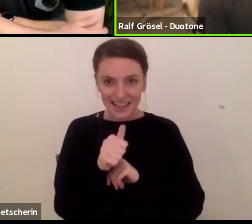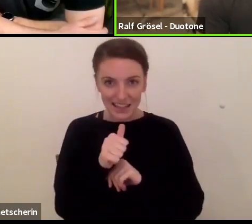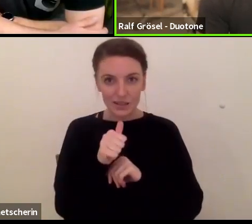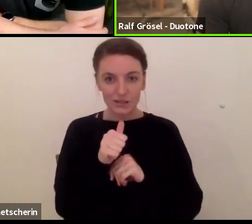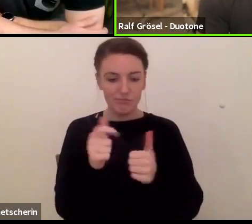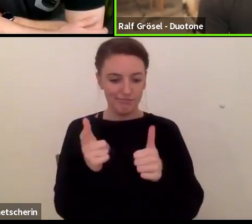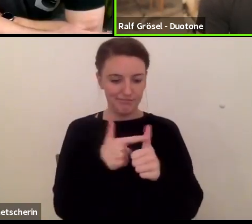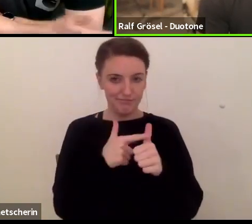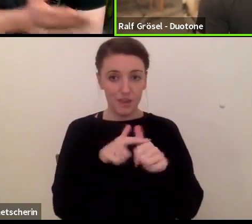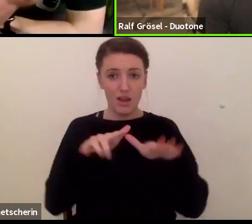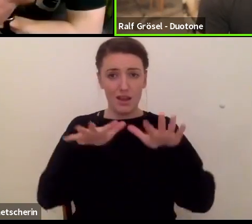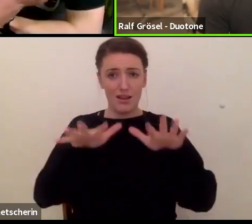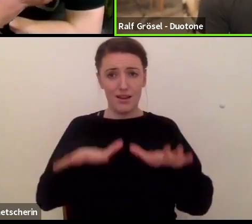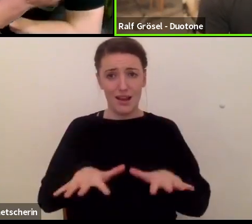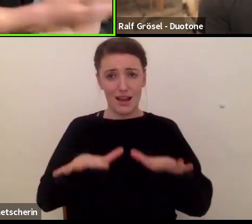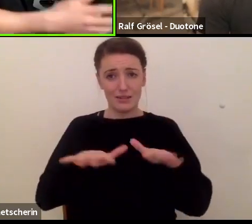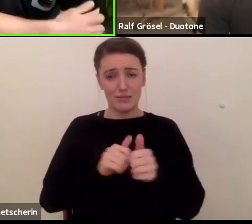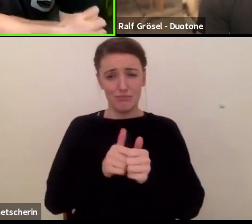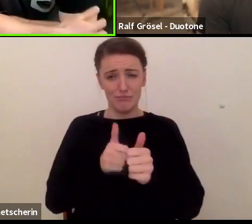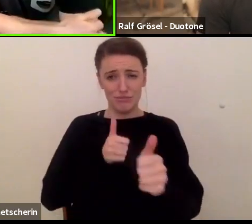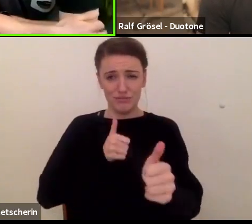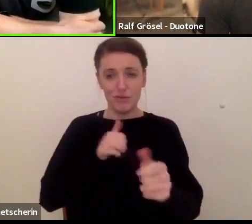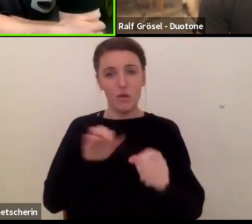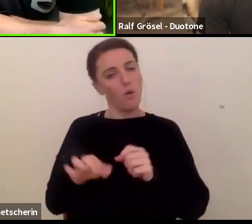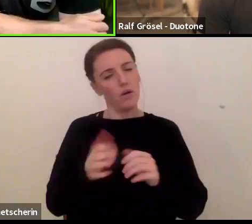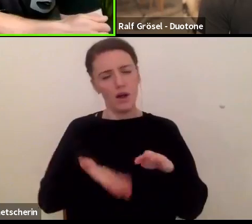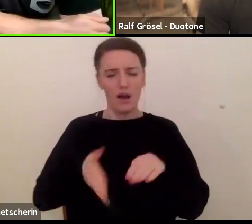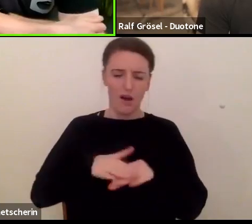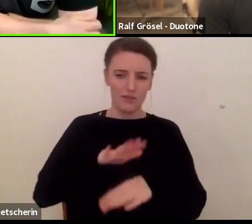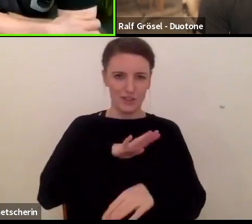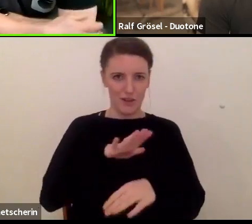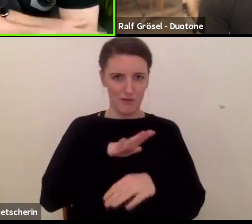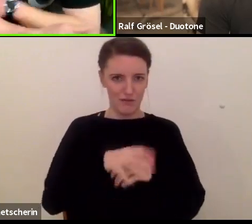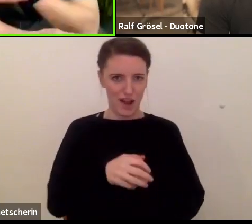wahnsinnig stark in Gefahr. Du bist Rennauto-Fahrer, du gesagt hast.